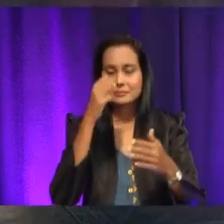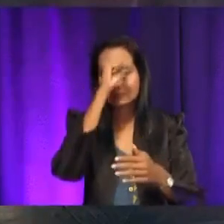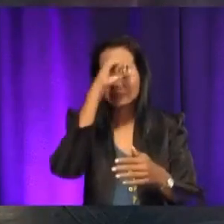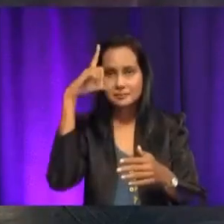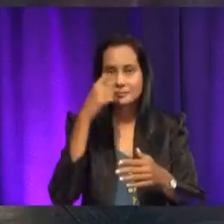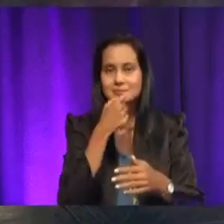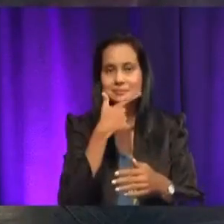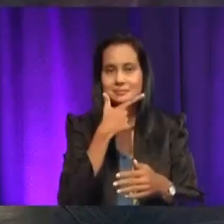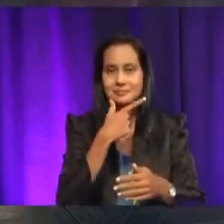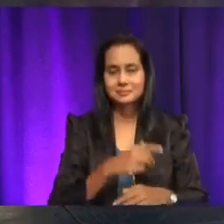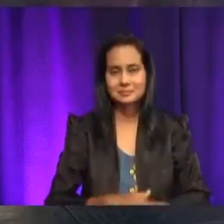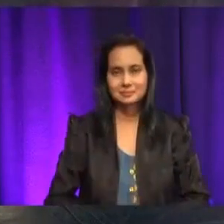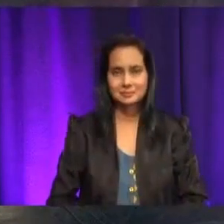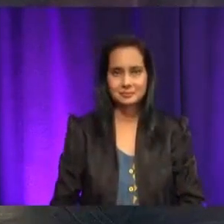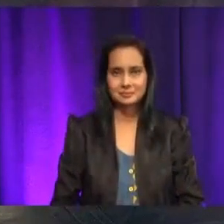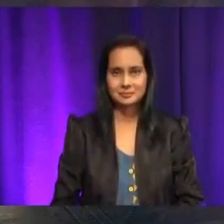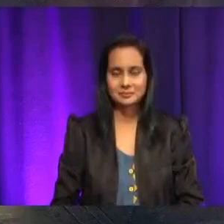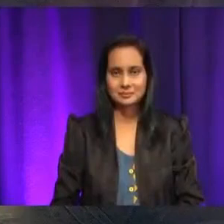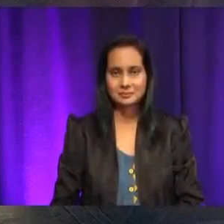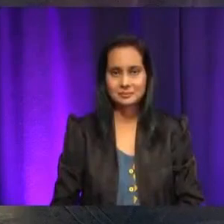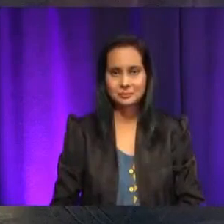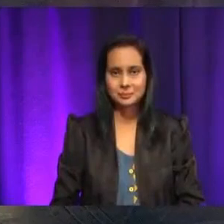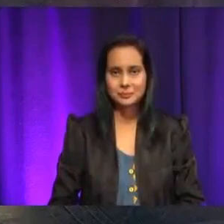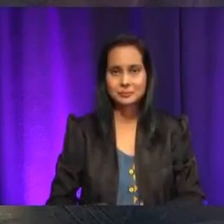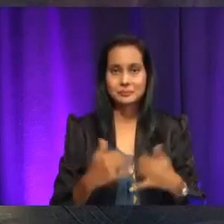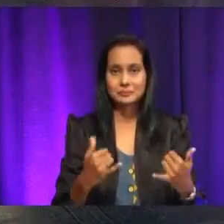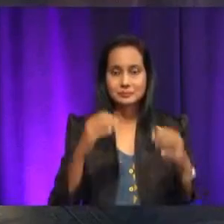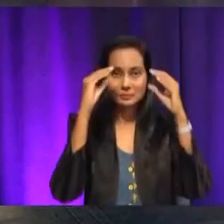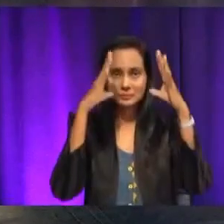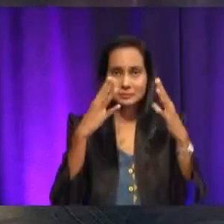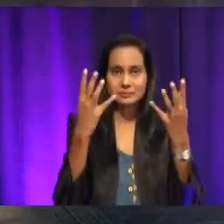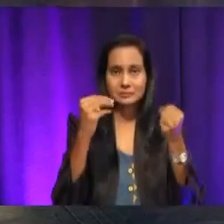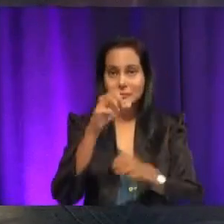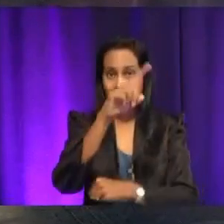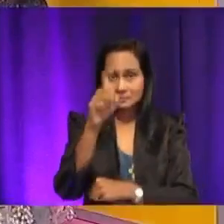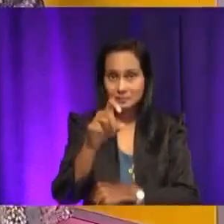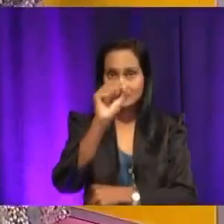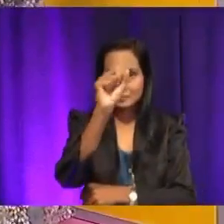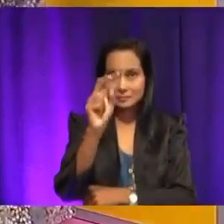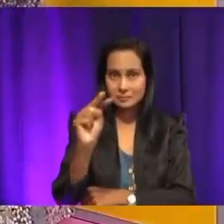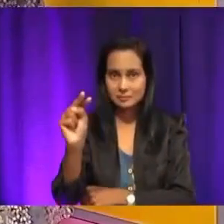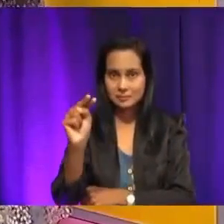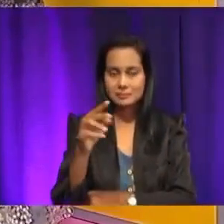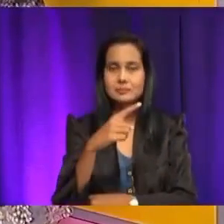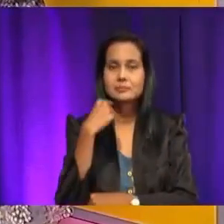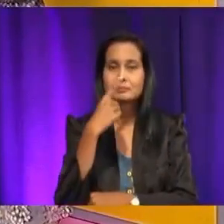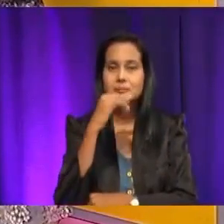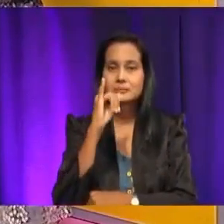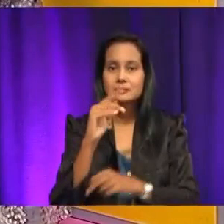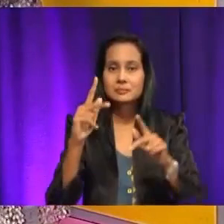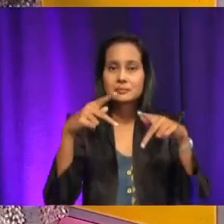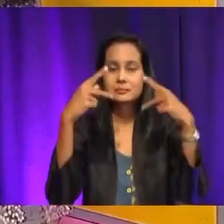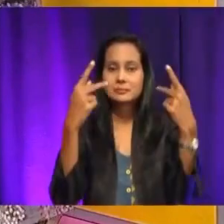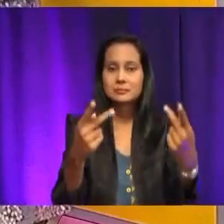Kak Ria, bacaan daripada murid-murid kita. Jadi, Cikgu nak tanyalah beberapa soalan untuk menguji kepahaman mereka. Jadi, siapakah yang pergi ke